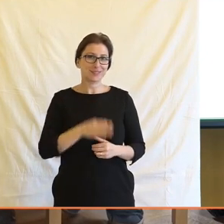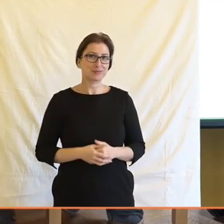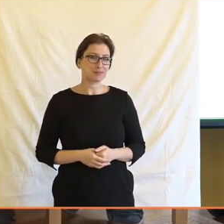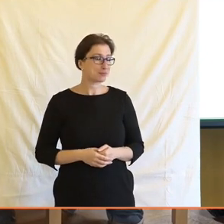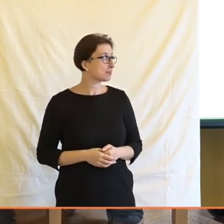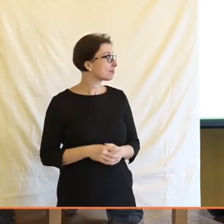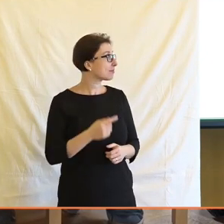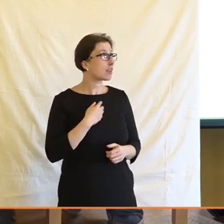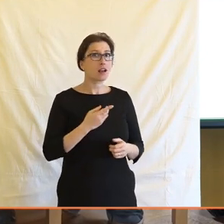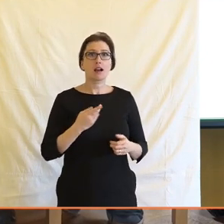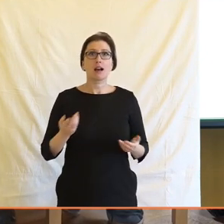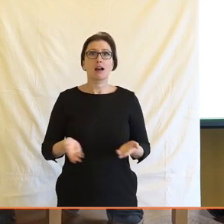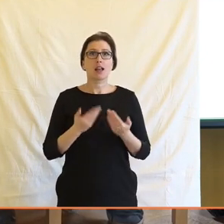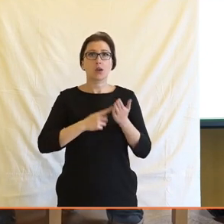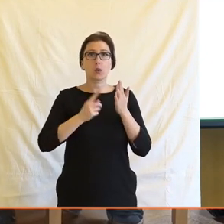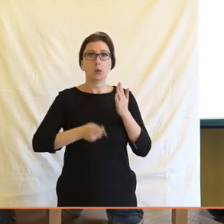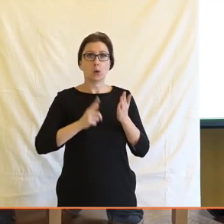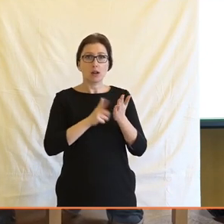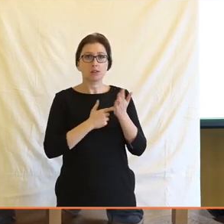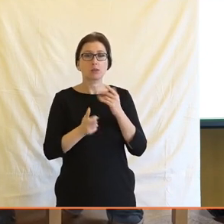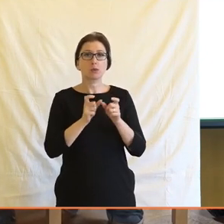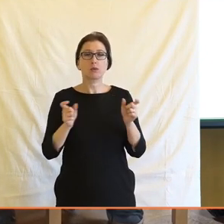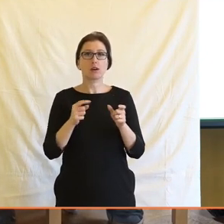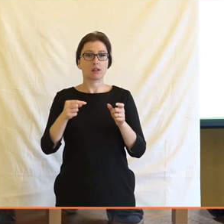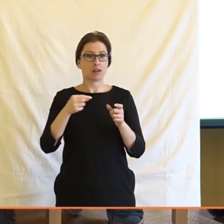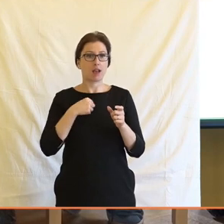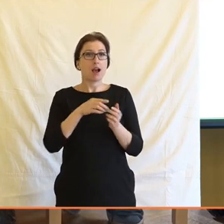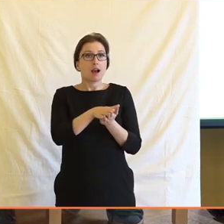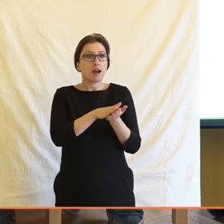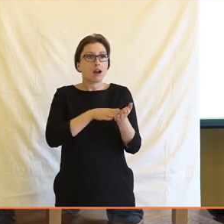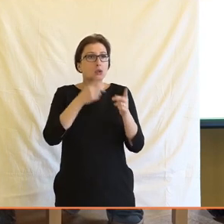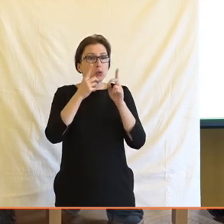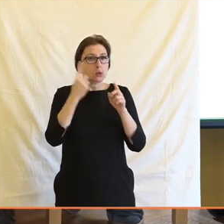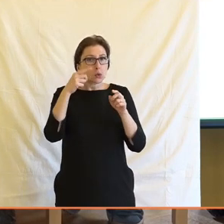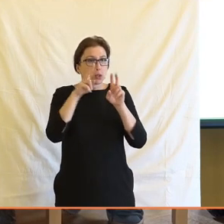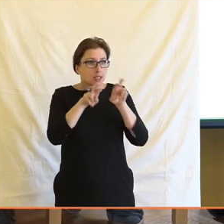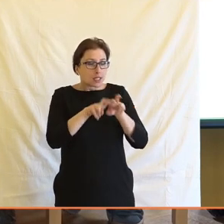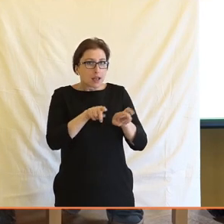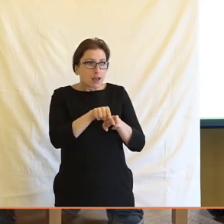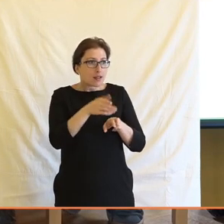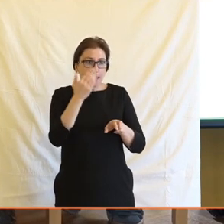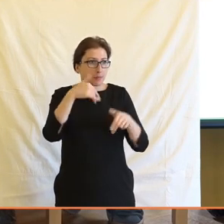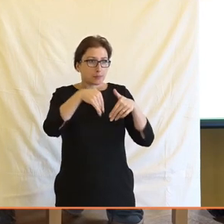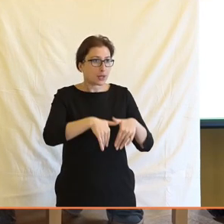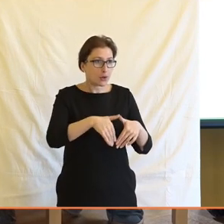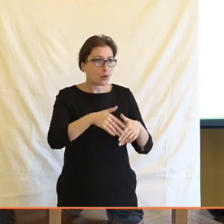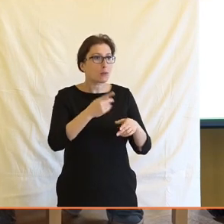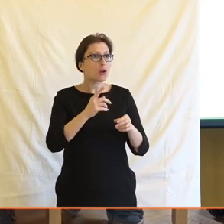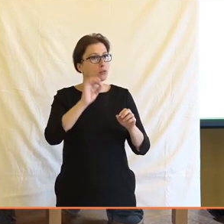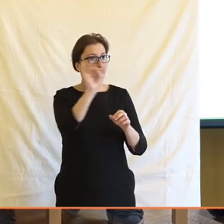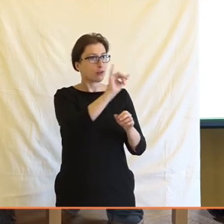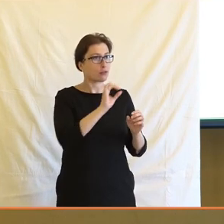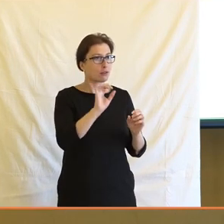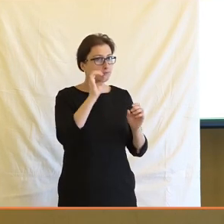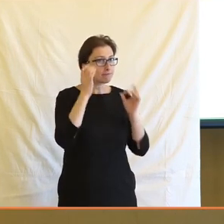Já jsem dostal nelehký úkol se s tím nejdříve seznámit, protože jsem nebyl u zrodu té studie, když se designovala a zaujalo mě především